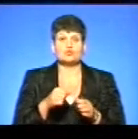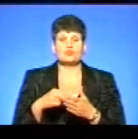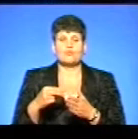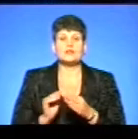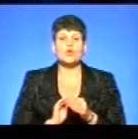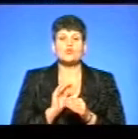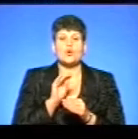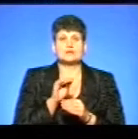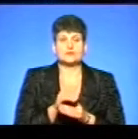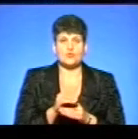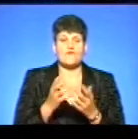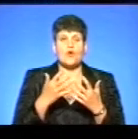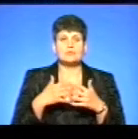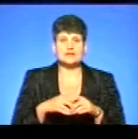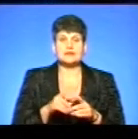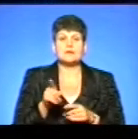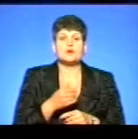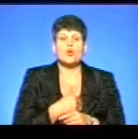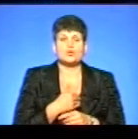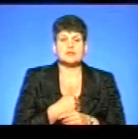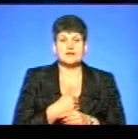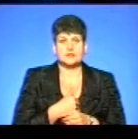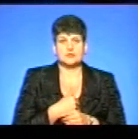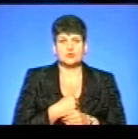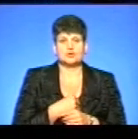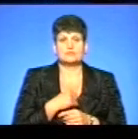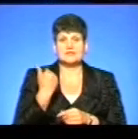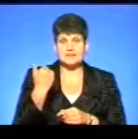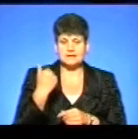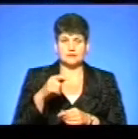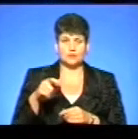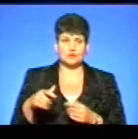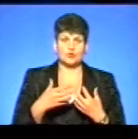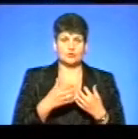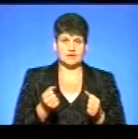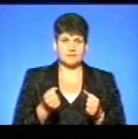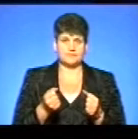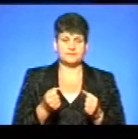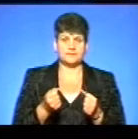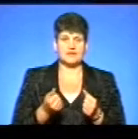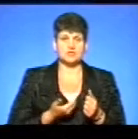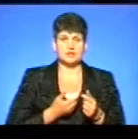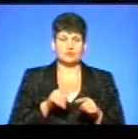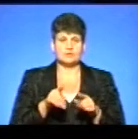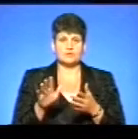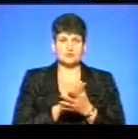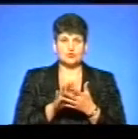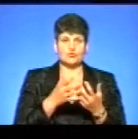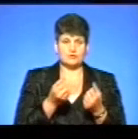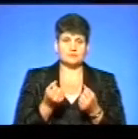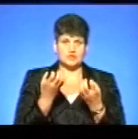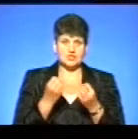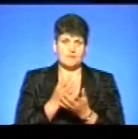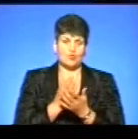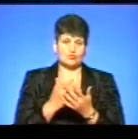додатково, наприклад, обладнання, яке вони хотіли б, щоб якраз і самі їхні жителі отримали... І жителі тоді будуть безкоштовно отримувати ще перелік цих